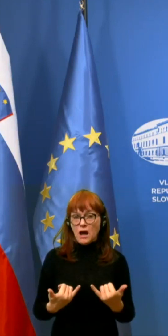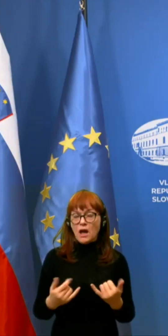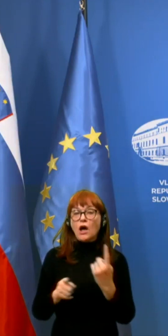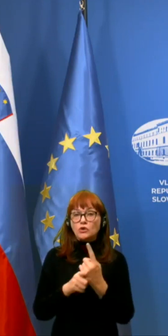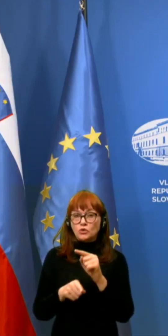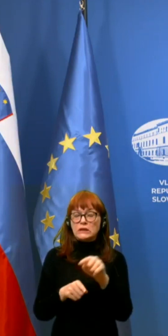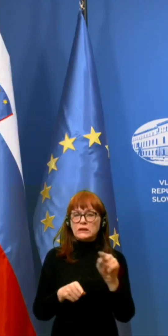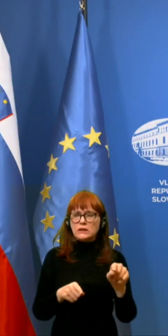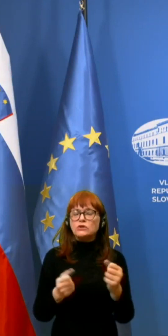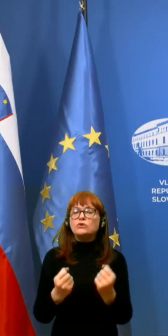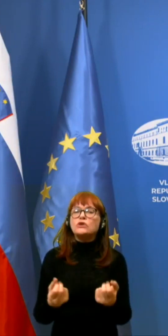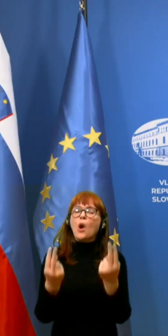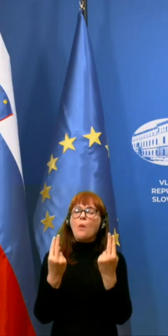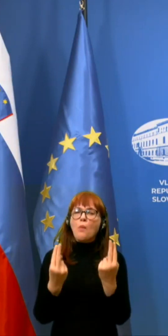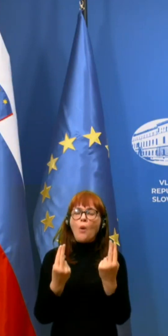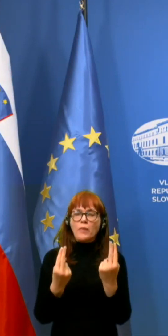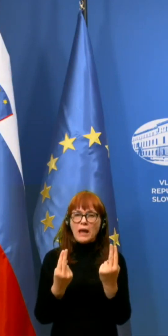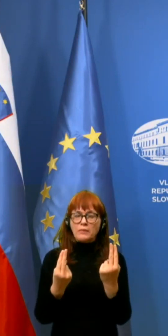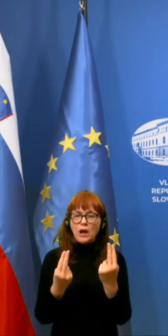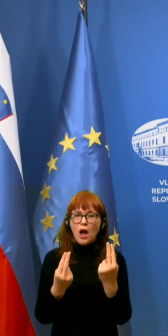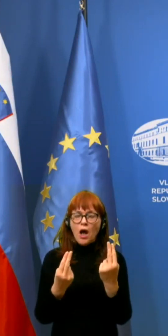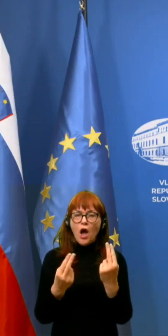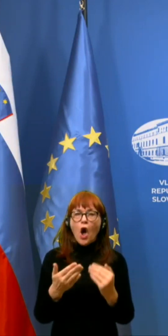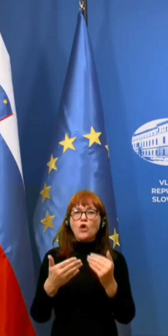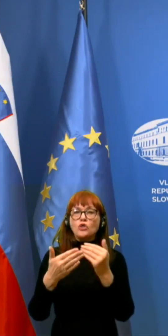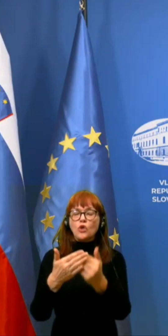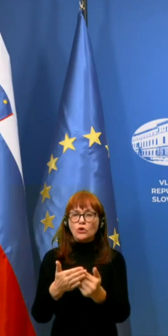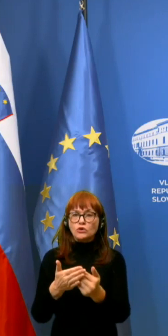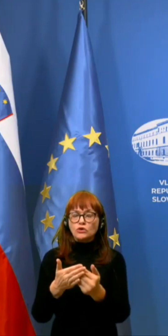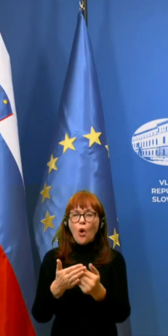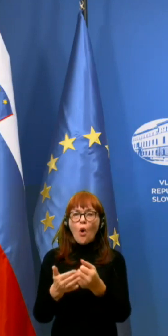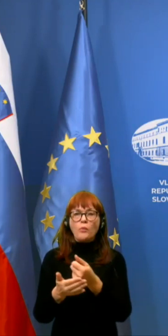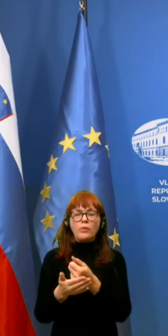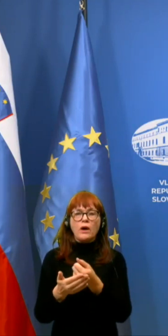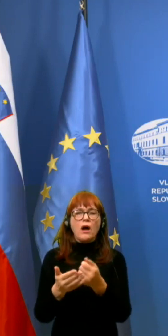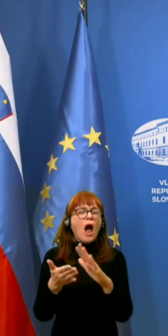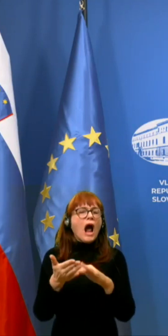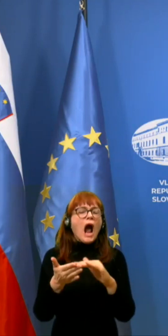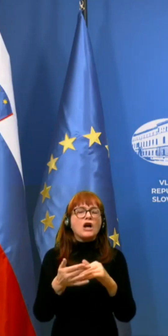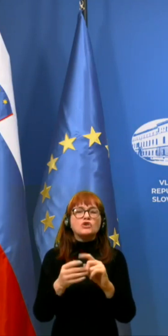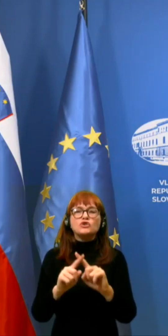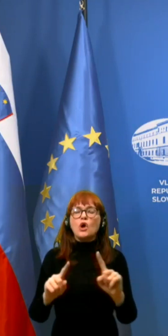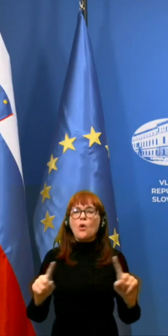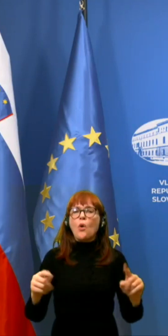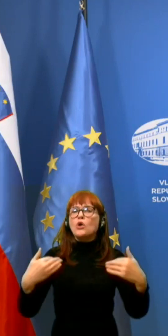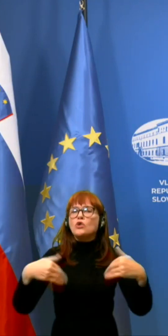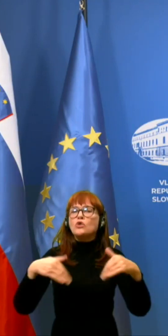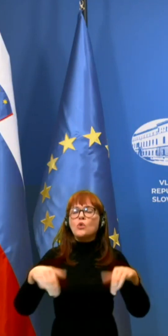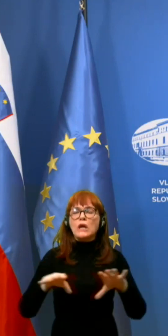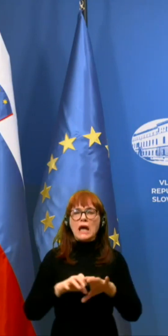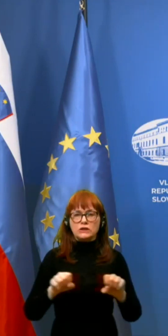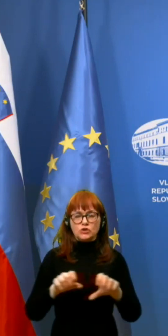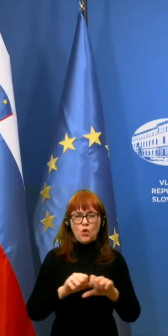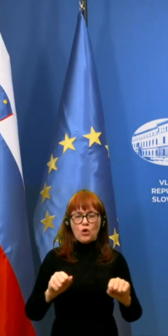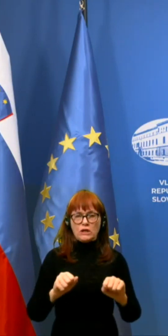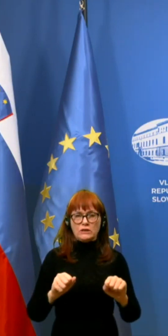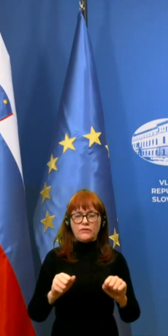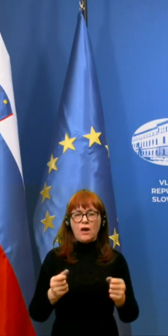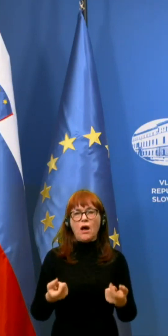tisto, kar je tudi zelo pomembno, torej, dostop za katerekoli ali pa za kakršnekoli novine storitve, bodi si